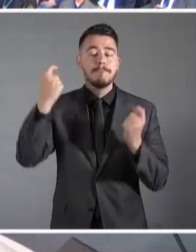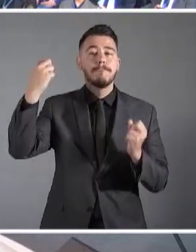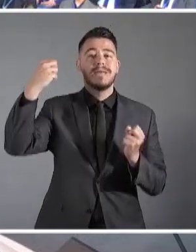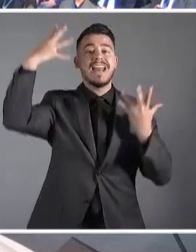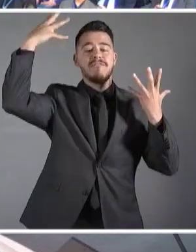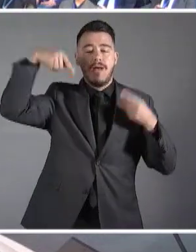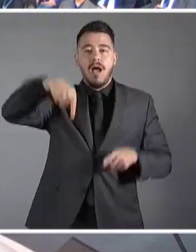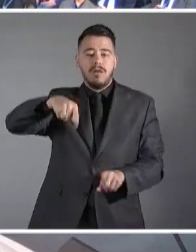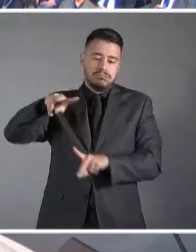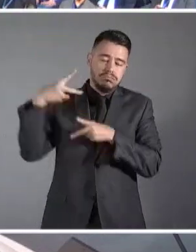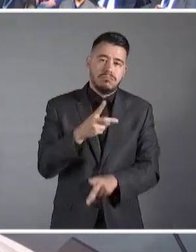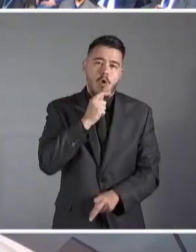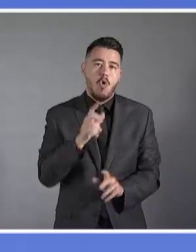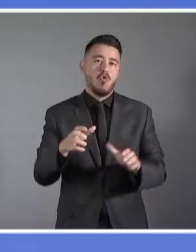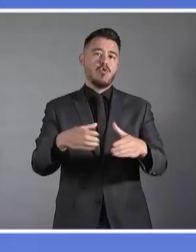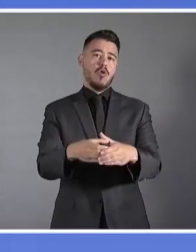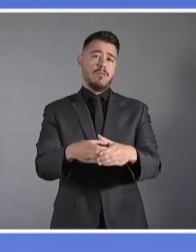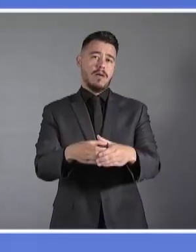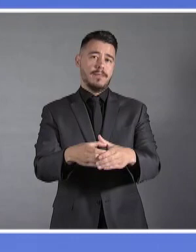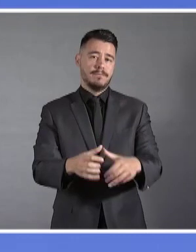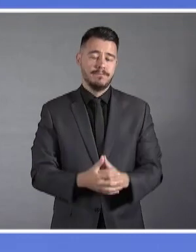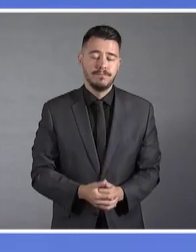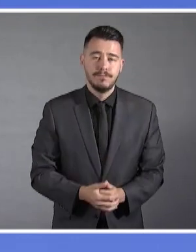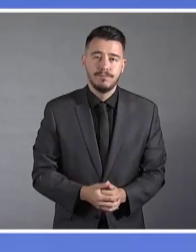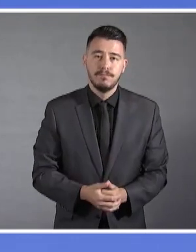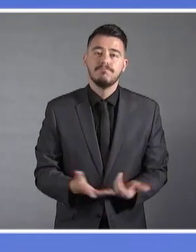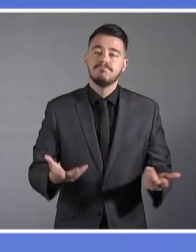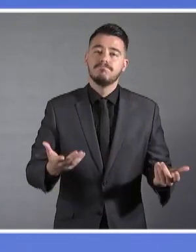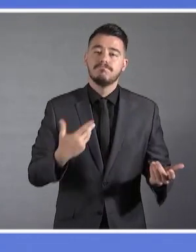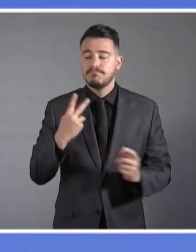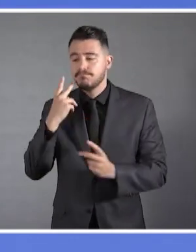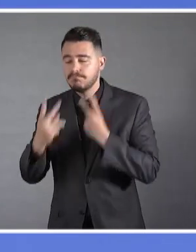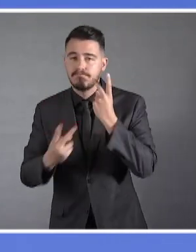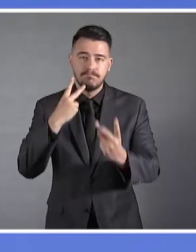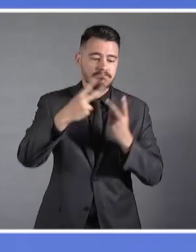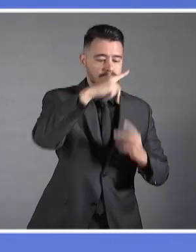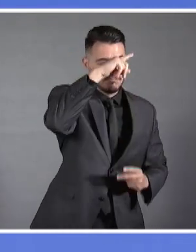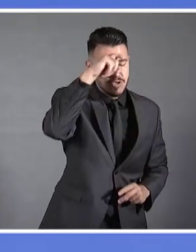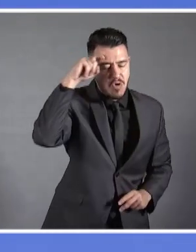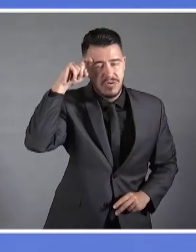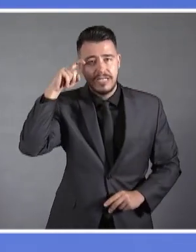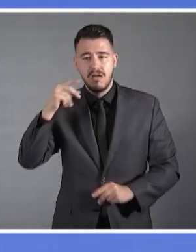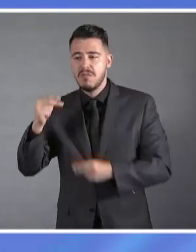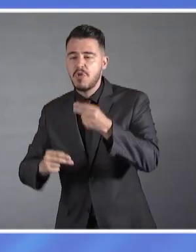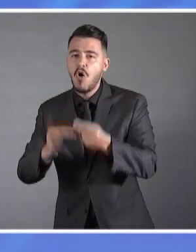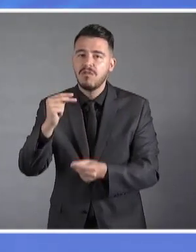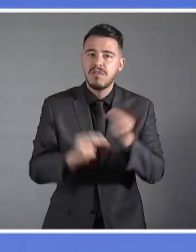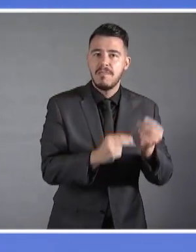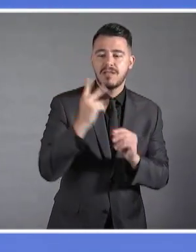Φίλες και φίλοι, αισθανόμαστε όλοι και μοιραζόμαστε τις δυσκολίες και τα προβλήματα των εγγύνων πολιτών στην